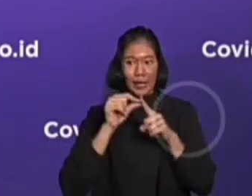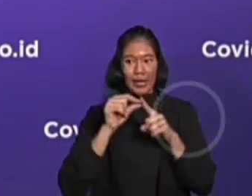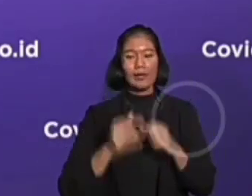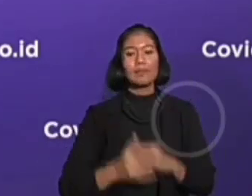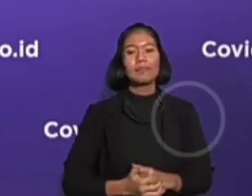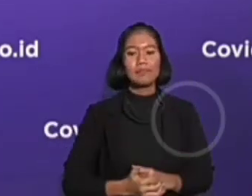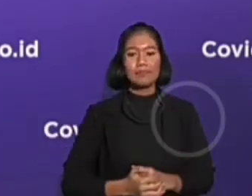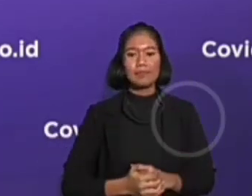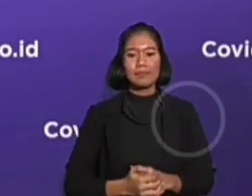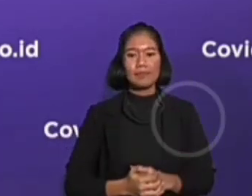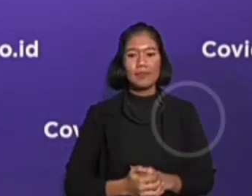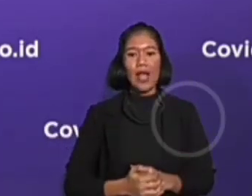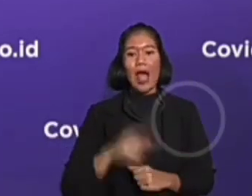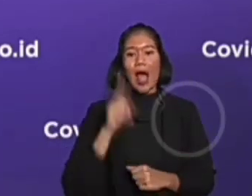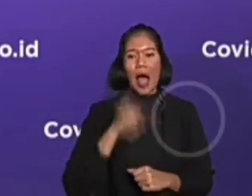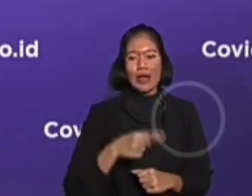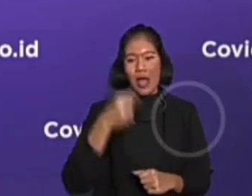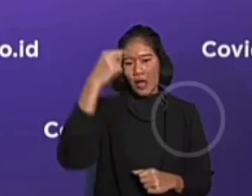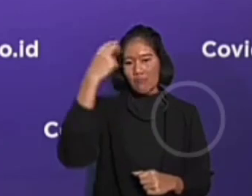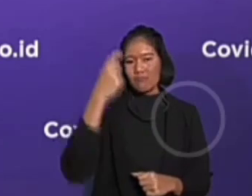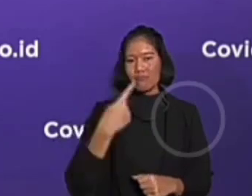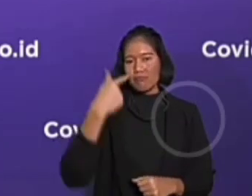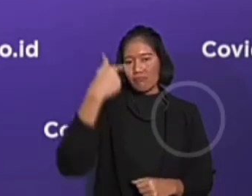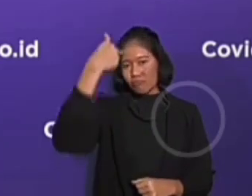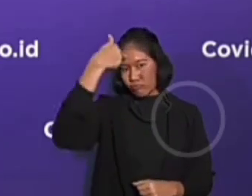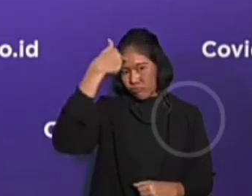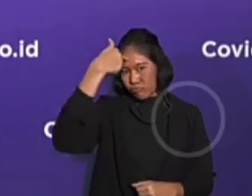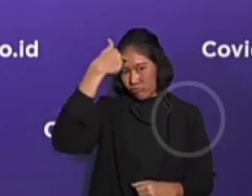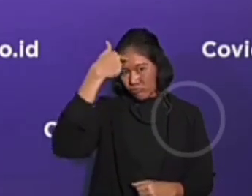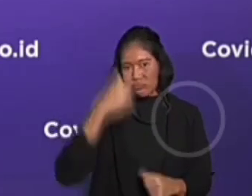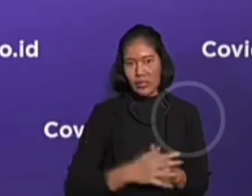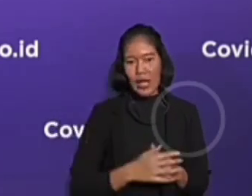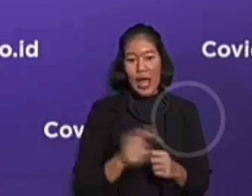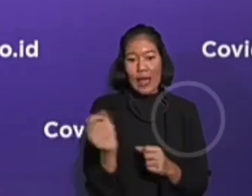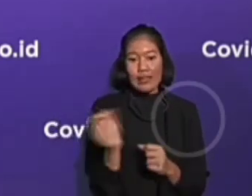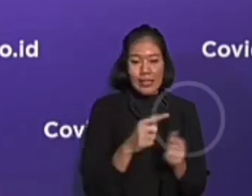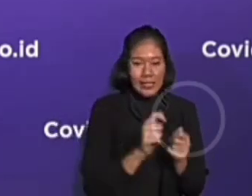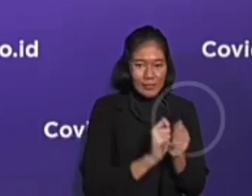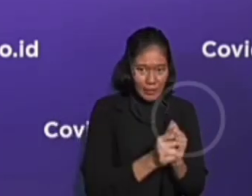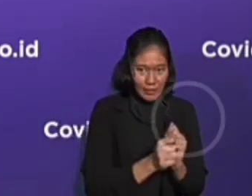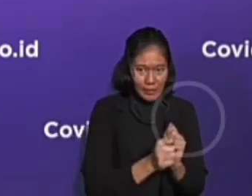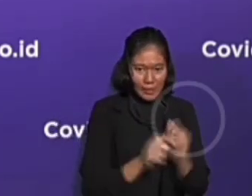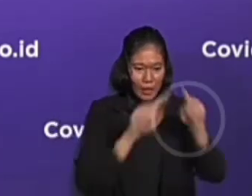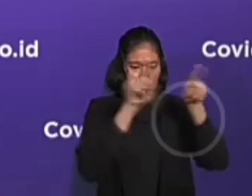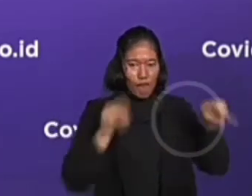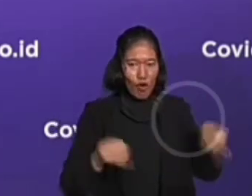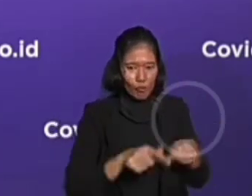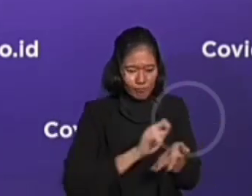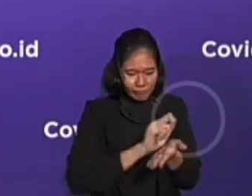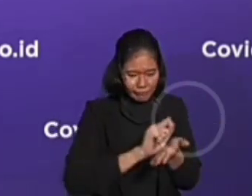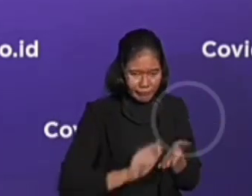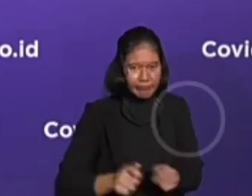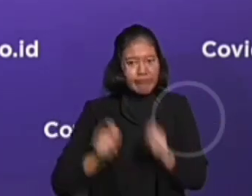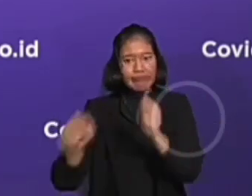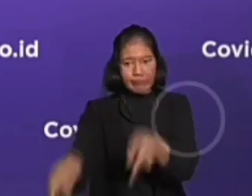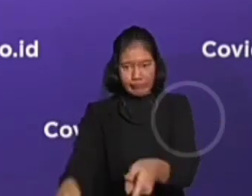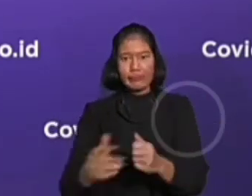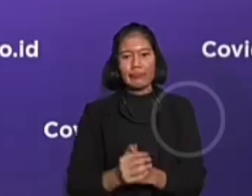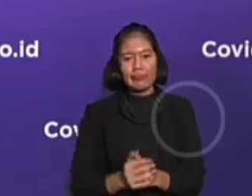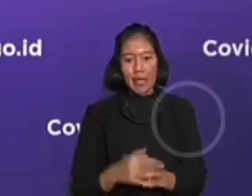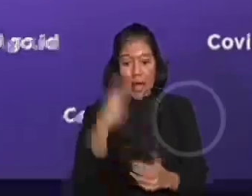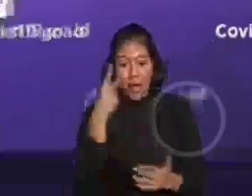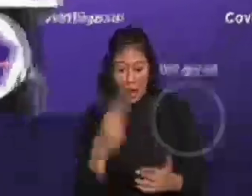dilakukan pemeriksaan suhu tubuh, dan juga rapid test, dan mengisi formulir kesehatan. Dan bila dinyatakan positif,